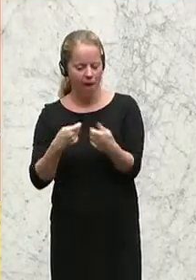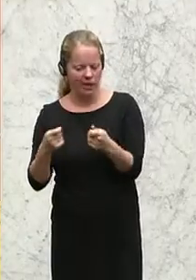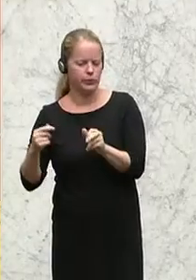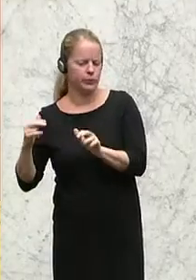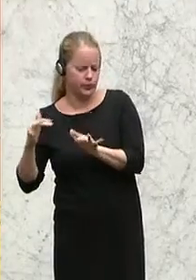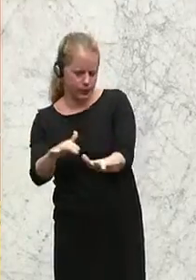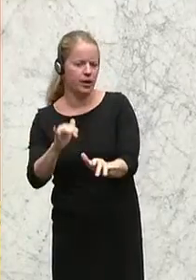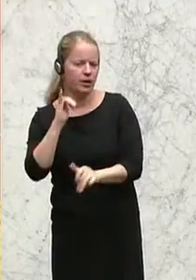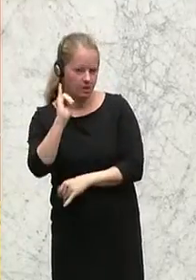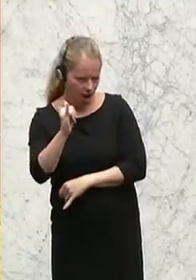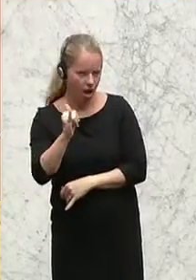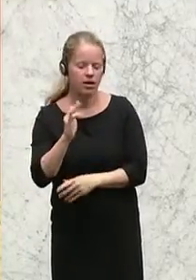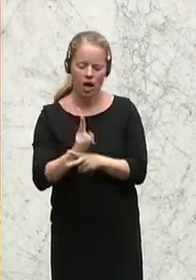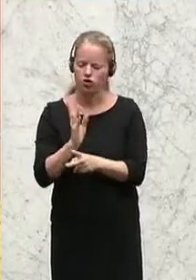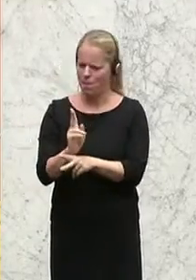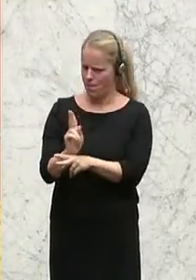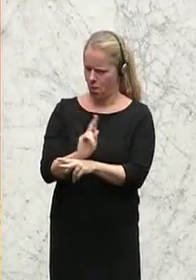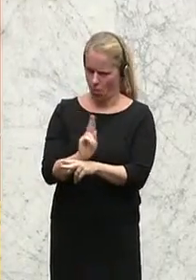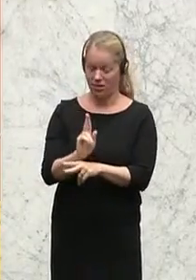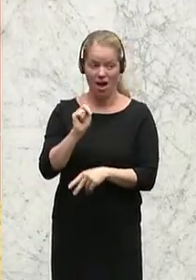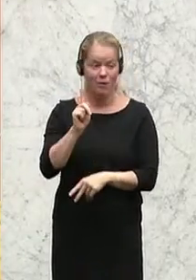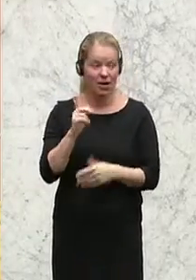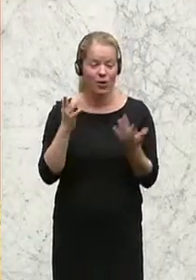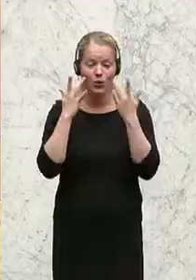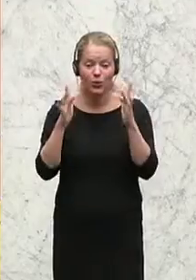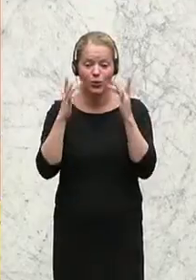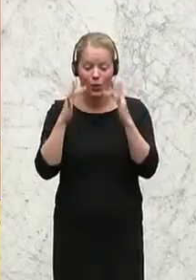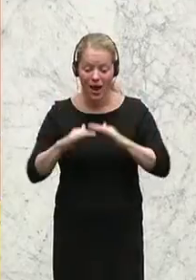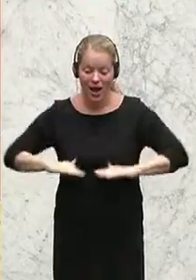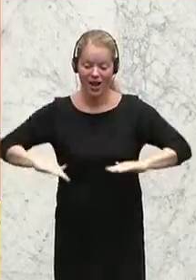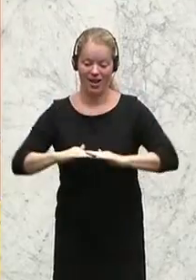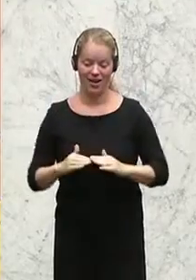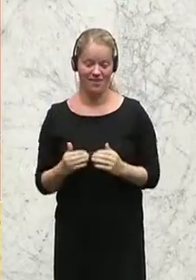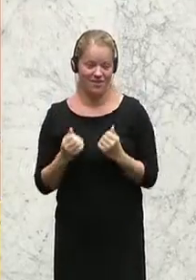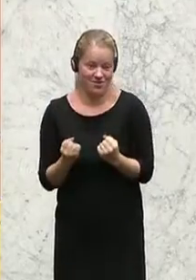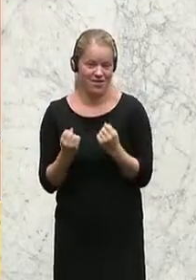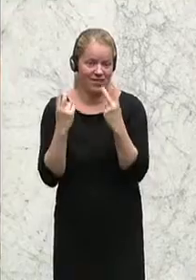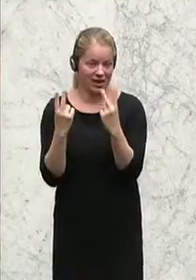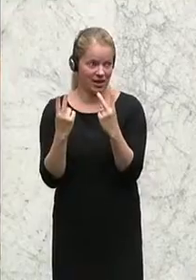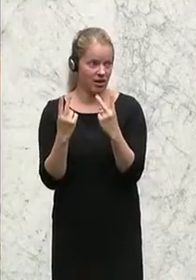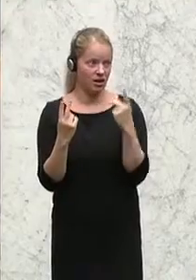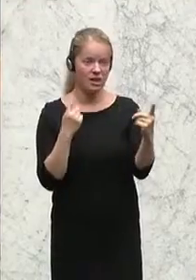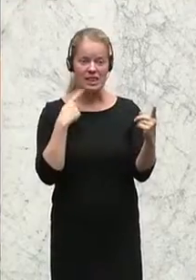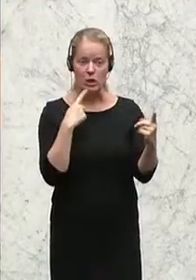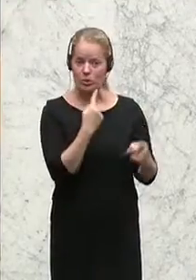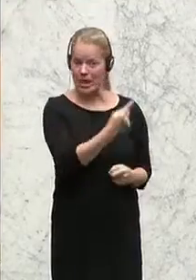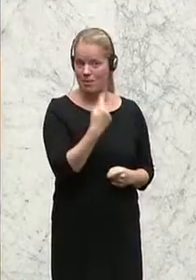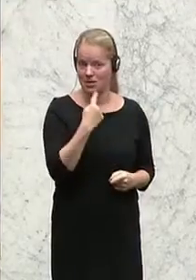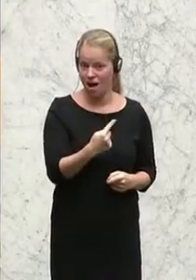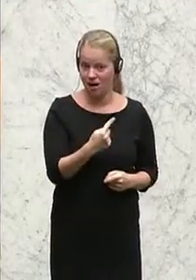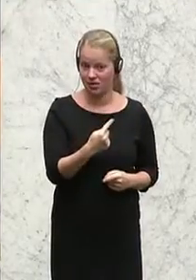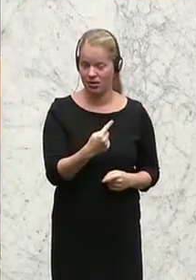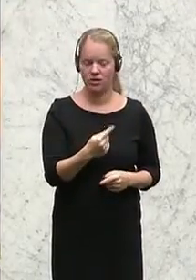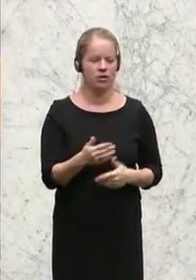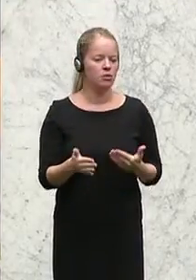beobachten. Aber er ist ja eine kulturelle Säule, das sagen ja die Neos selbst. Und wenn